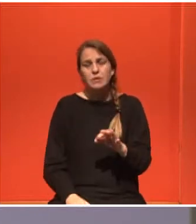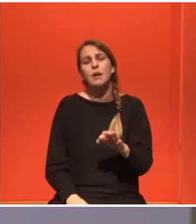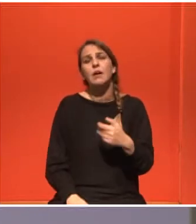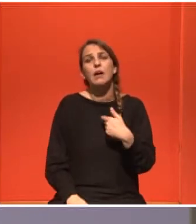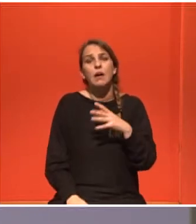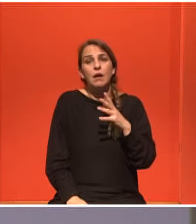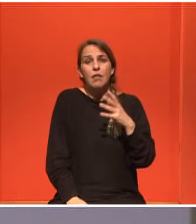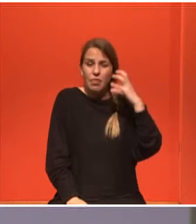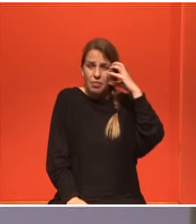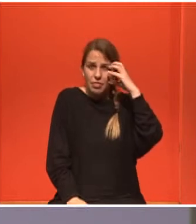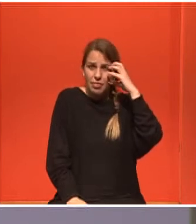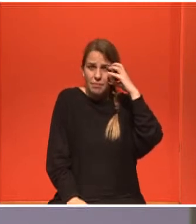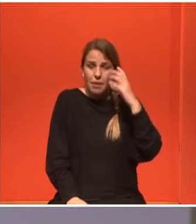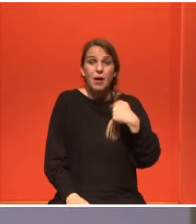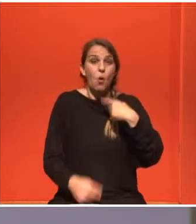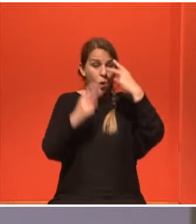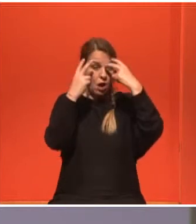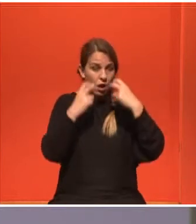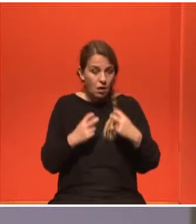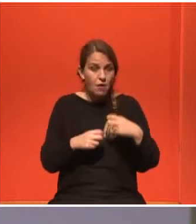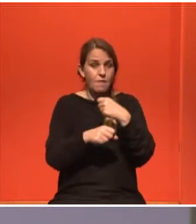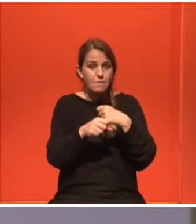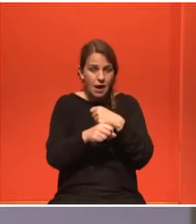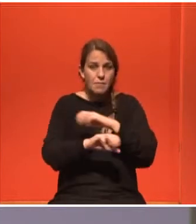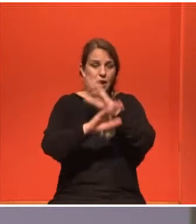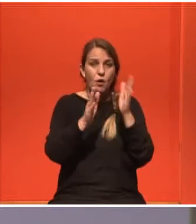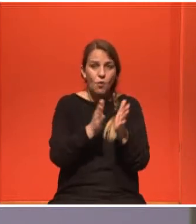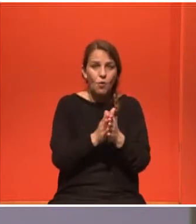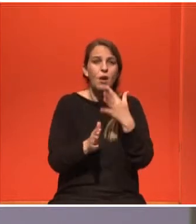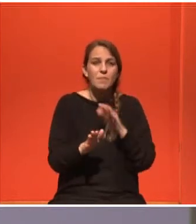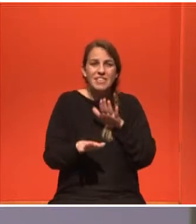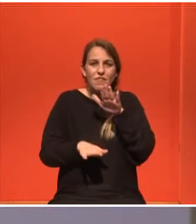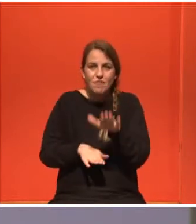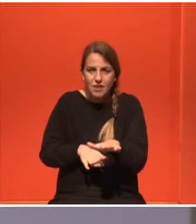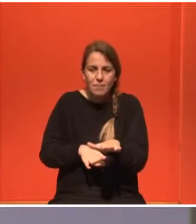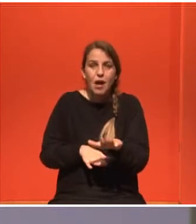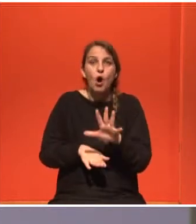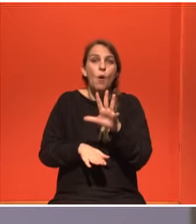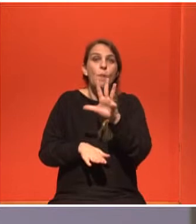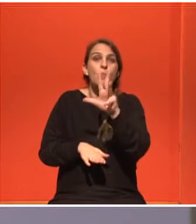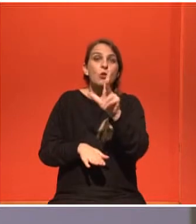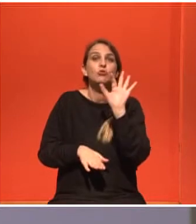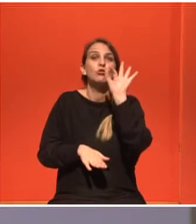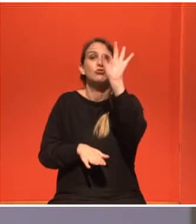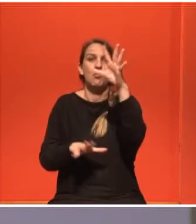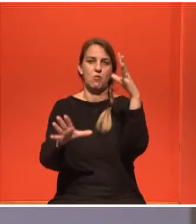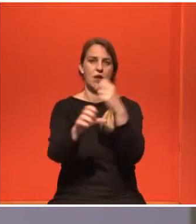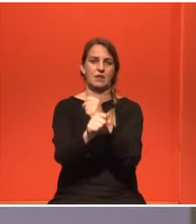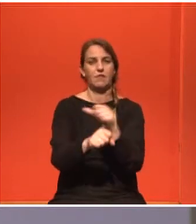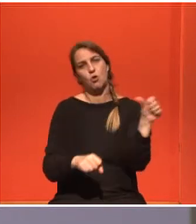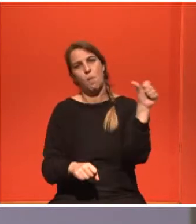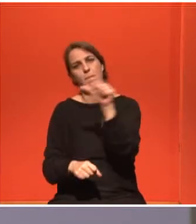κάθε εξέταση κάθε φάρμακο σε ένα βήμα, σε ένα στόχο που έπρεπε να παλέψω για να